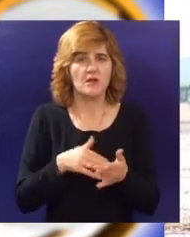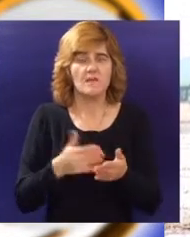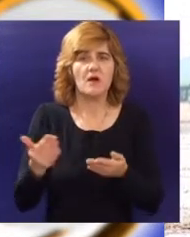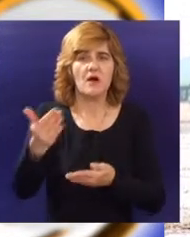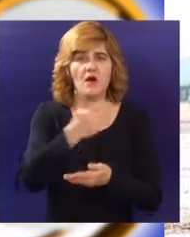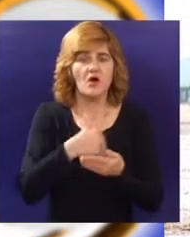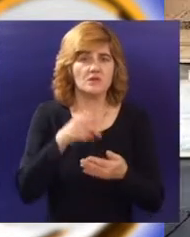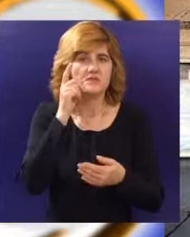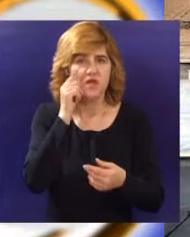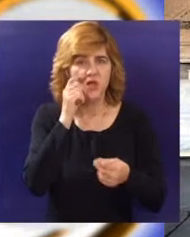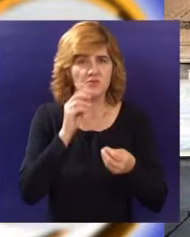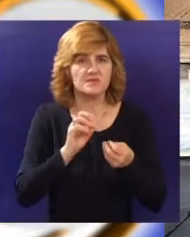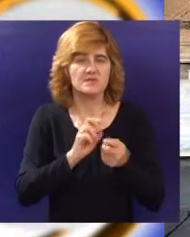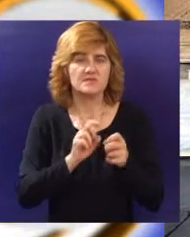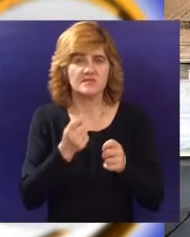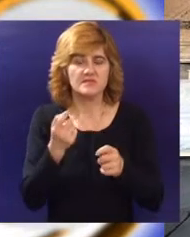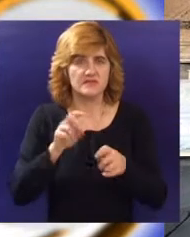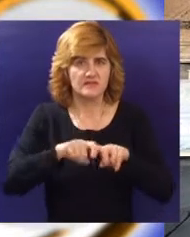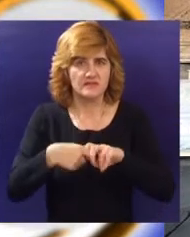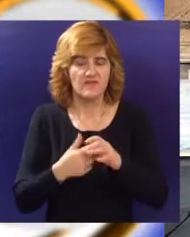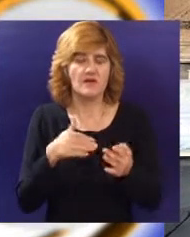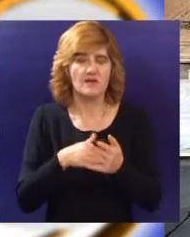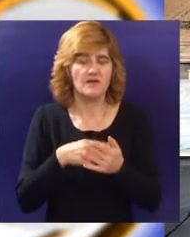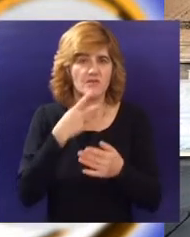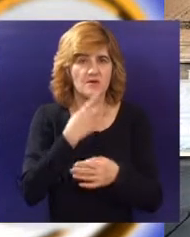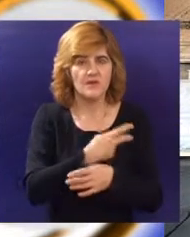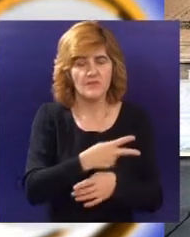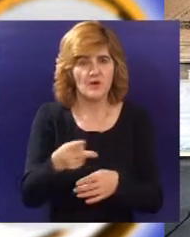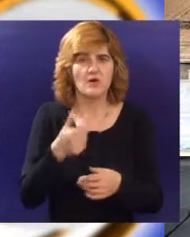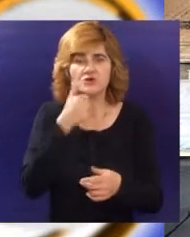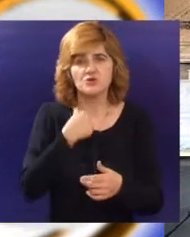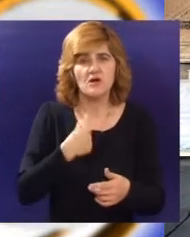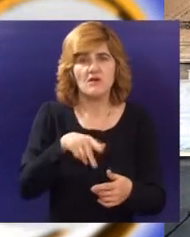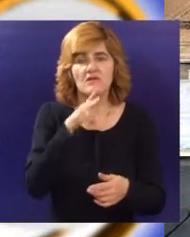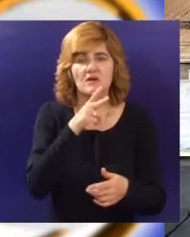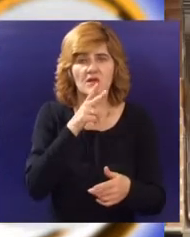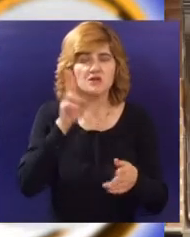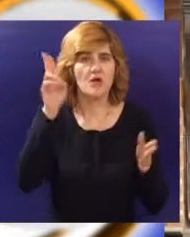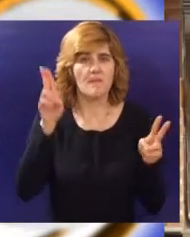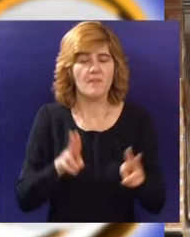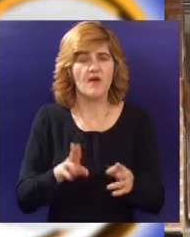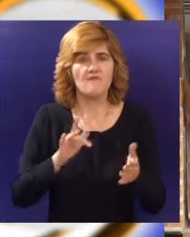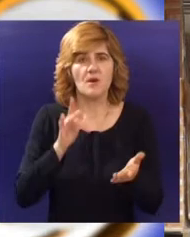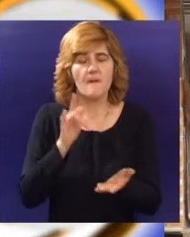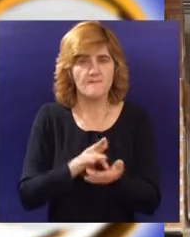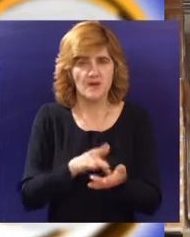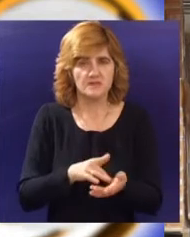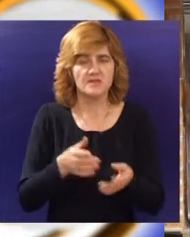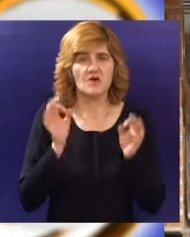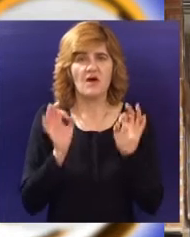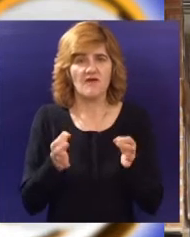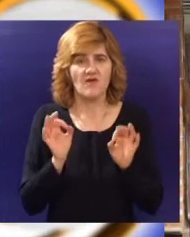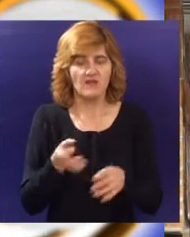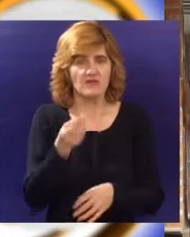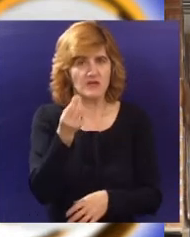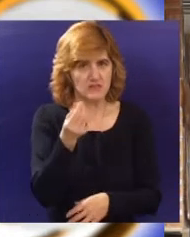ljudskih resursa i sredstava u sistemima stavi na raspolaganje tržištu tražena dobra u pravo vreme i na pravo mesto u traženoj količini, kvalitetu